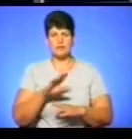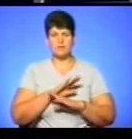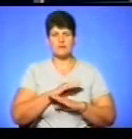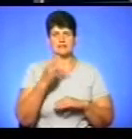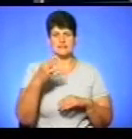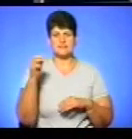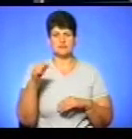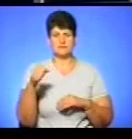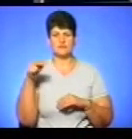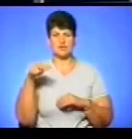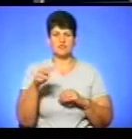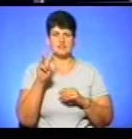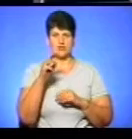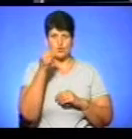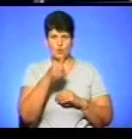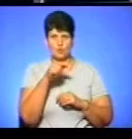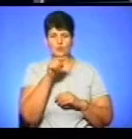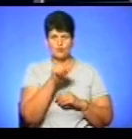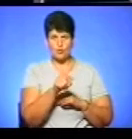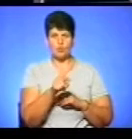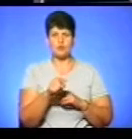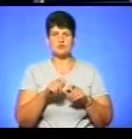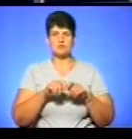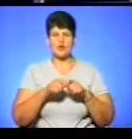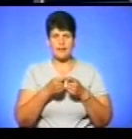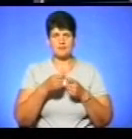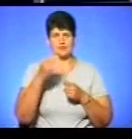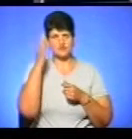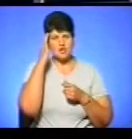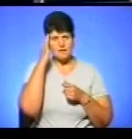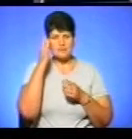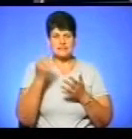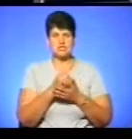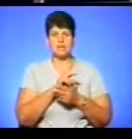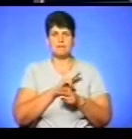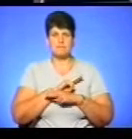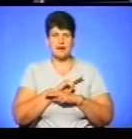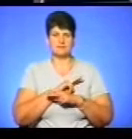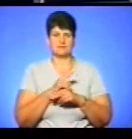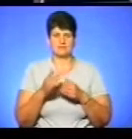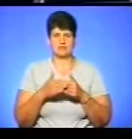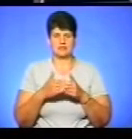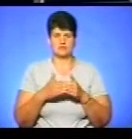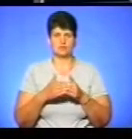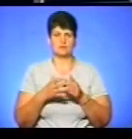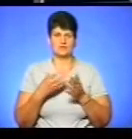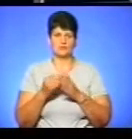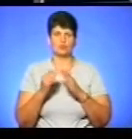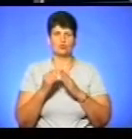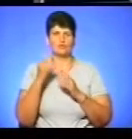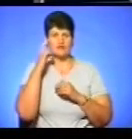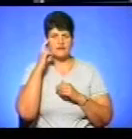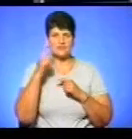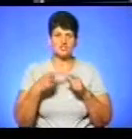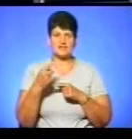серпня 2003 року. Його із проламаним черепом знайшли мертвим неподалік від власного помешкання у Києві. Через два